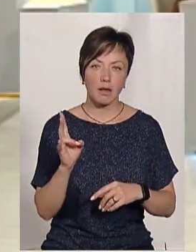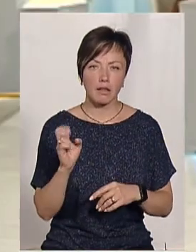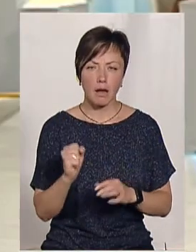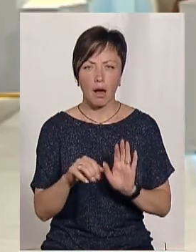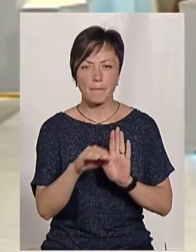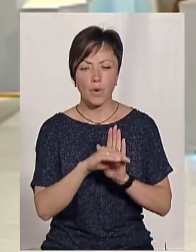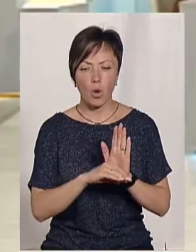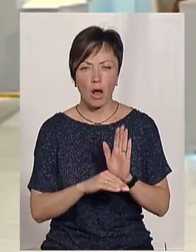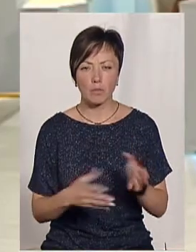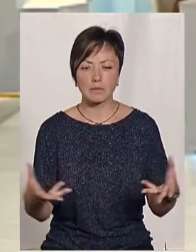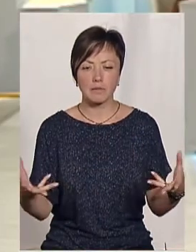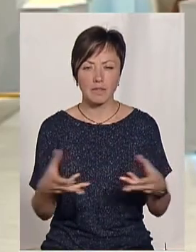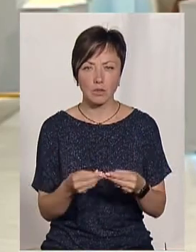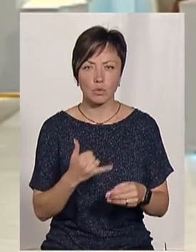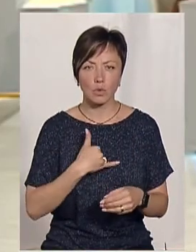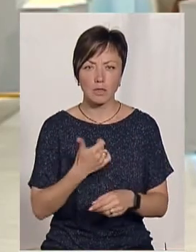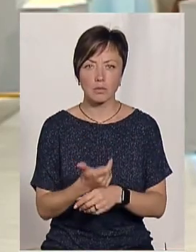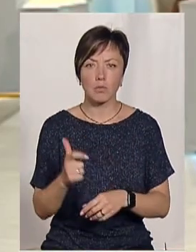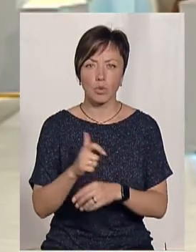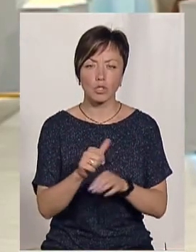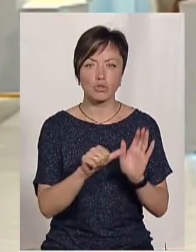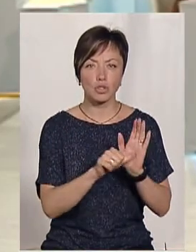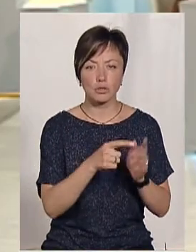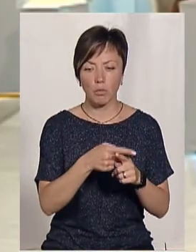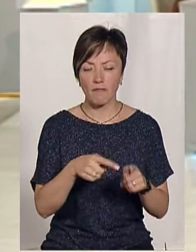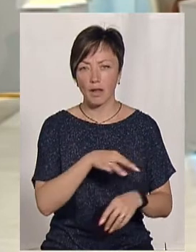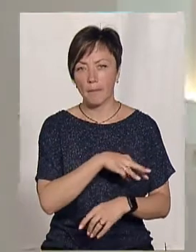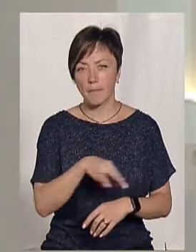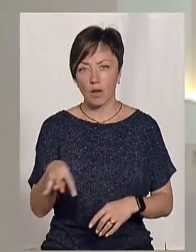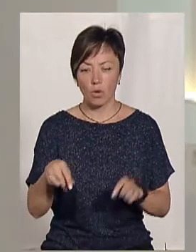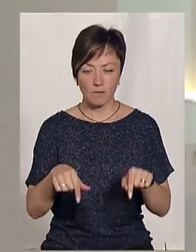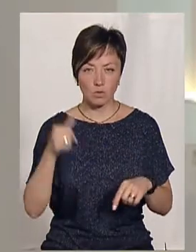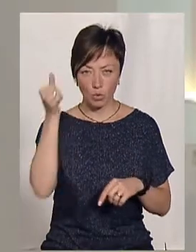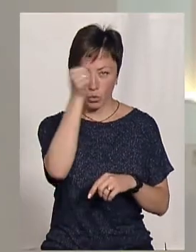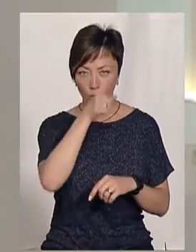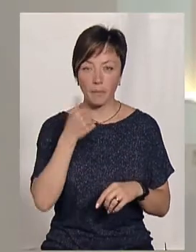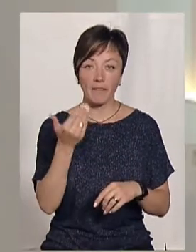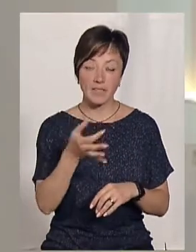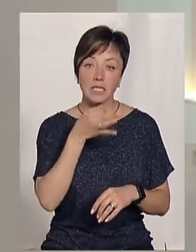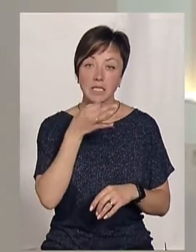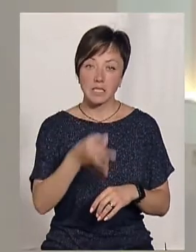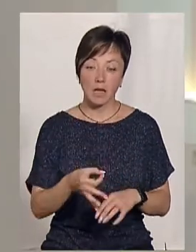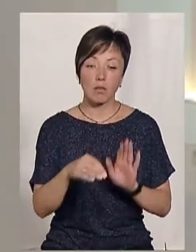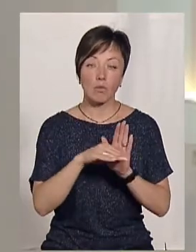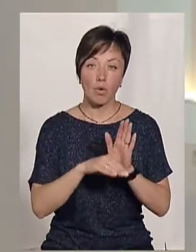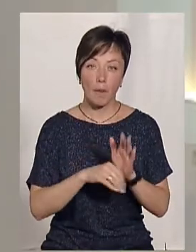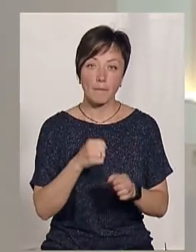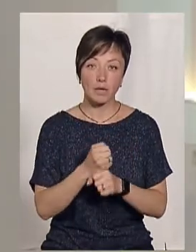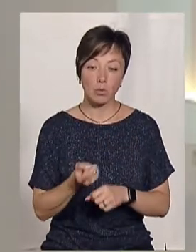програму співфінансування у нас понад 6,5 млн грн цього року. От ви сказали, що ця програма діє вже